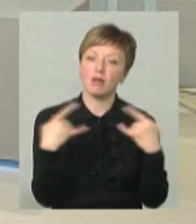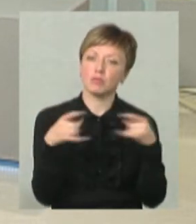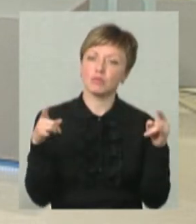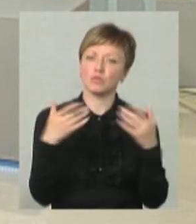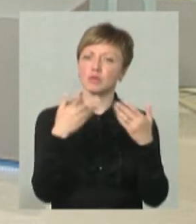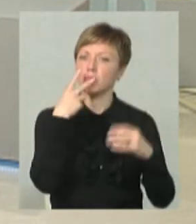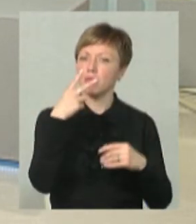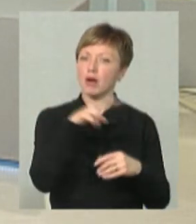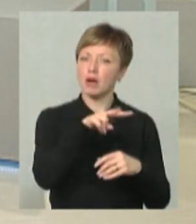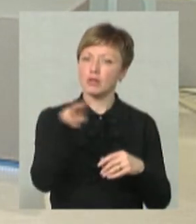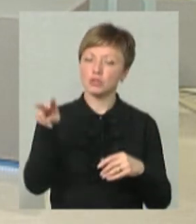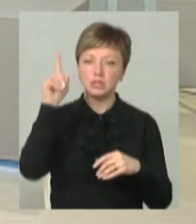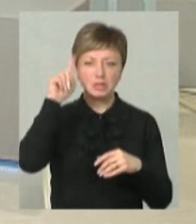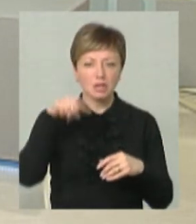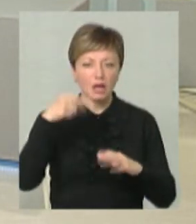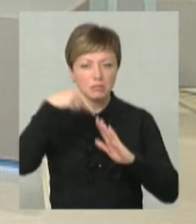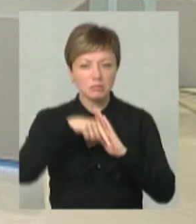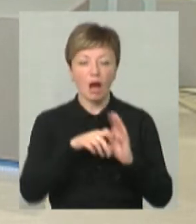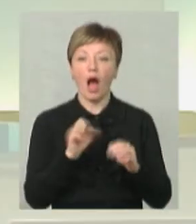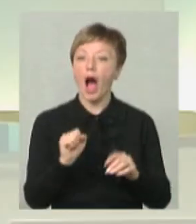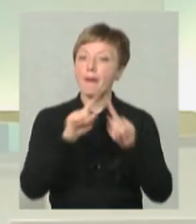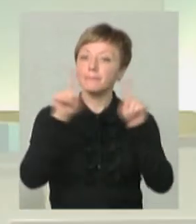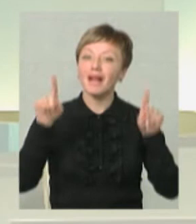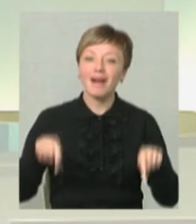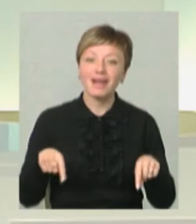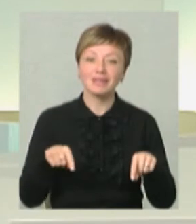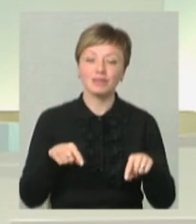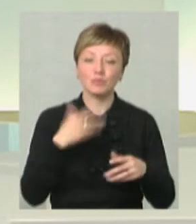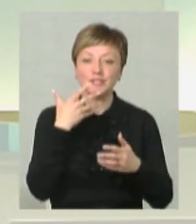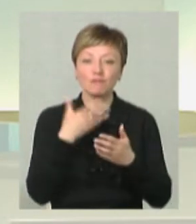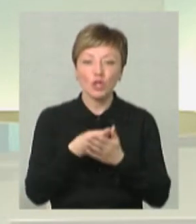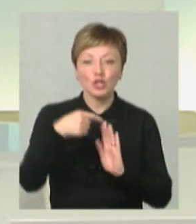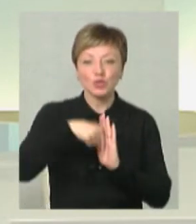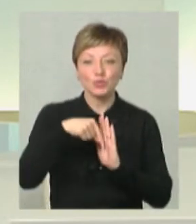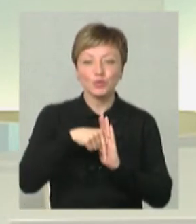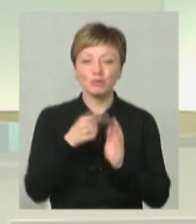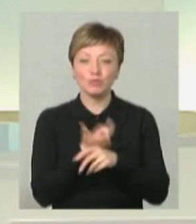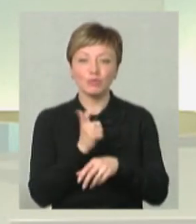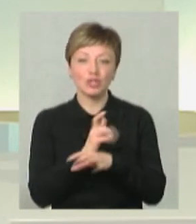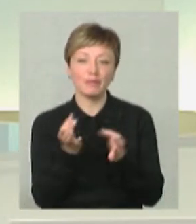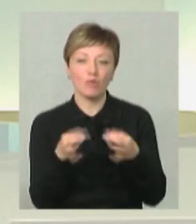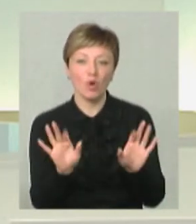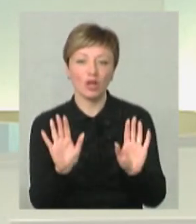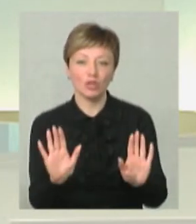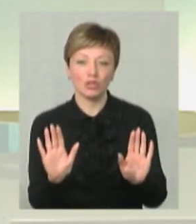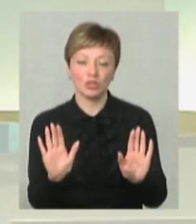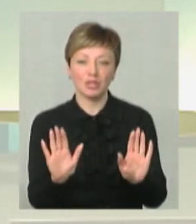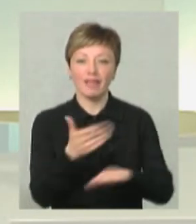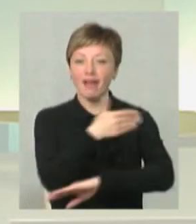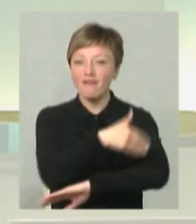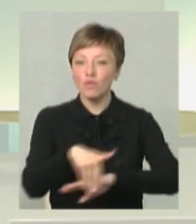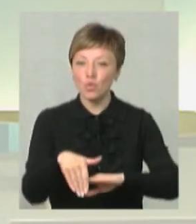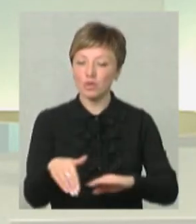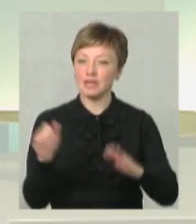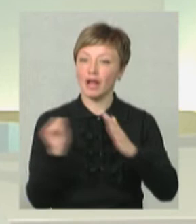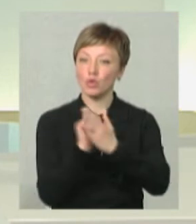бачити його, знати плакат. З самого початку, по своїй суті, він, якби, більш демократичний, він на вулиці,